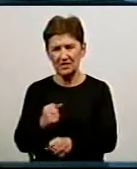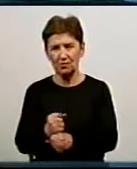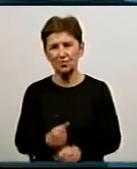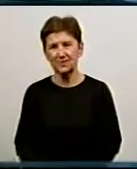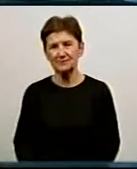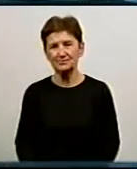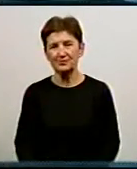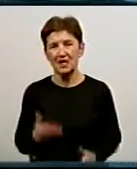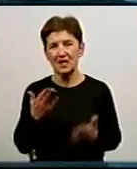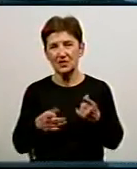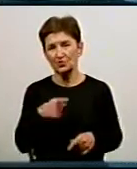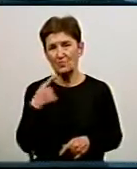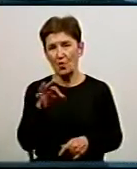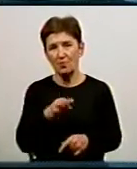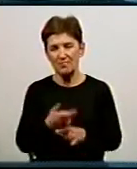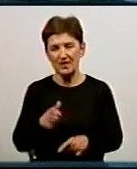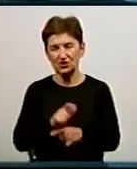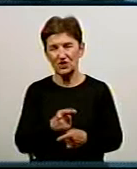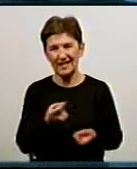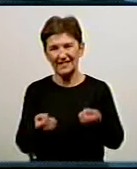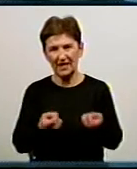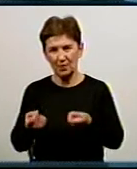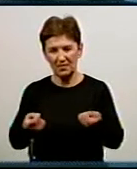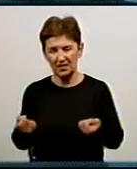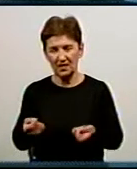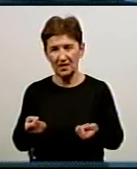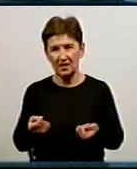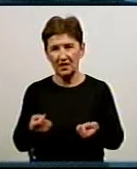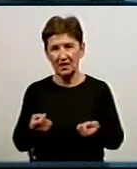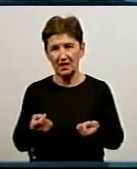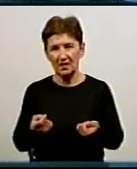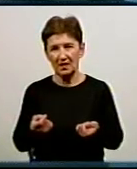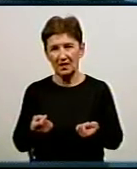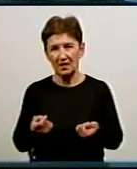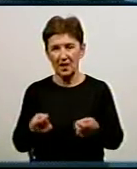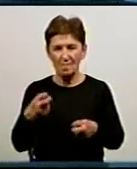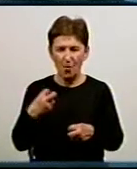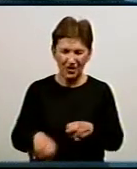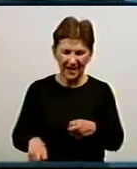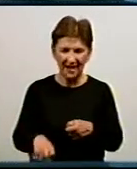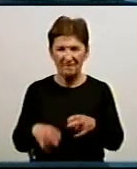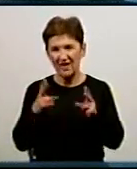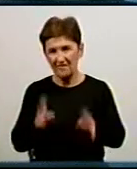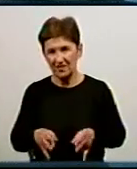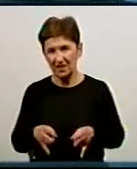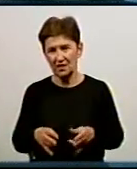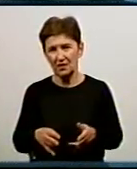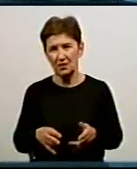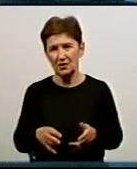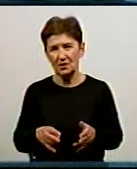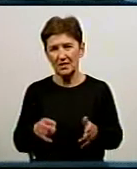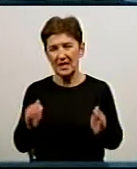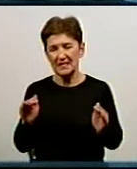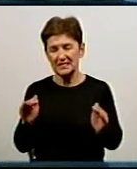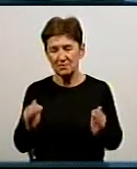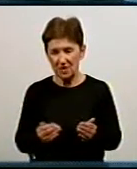Якщо говорити про більш дрібні аварії, про більш дрібні, чи просто дрібні пориви, зменшується